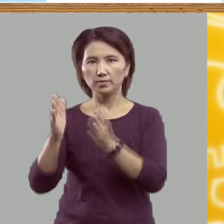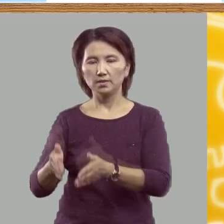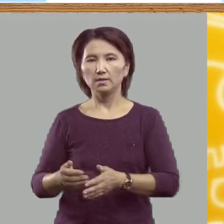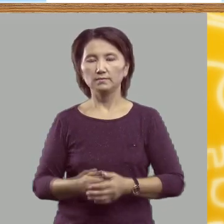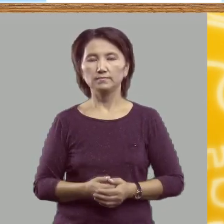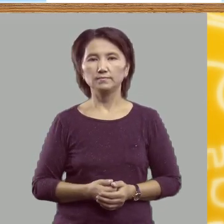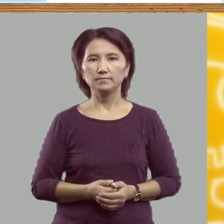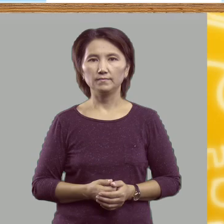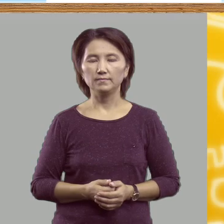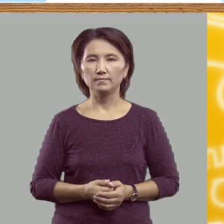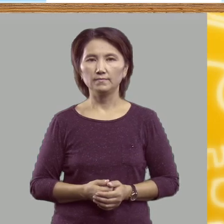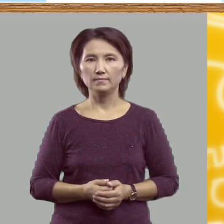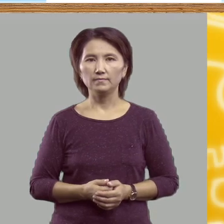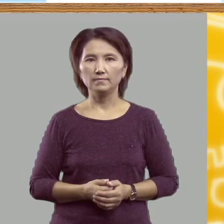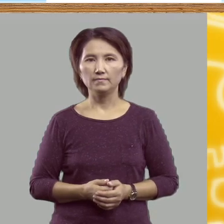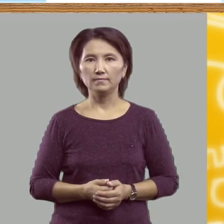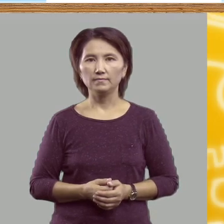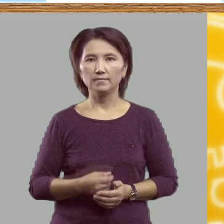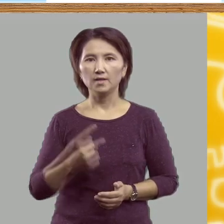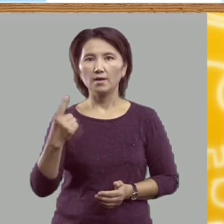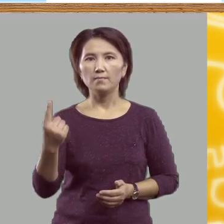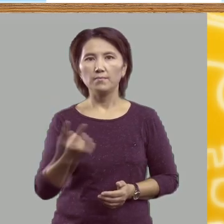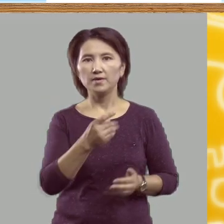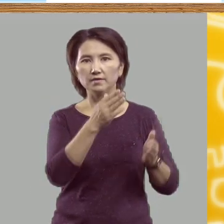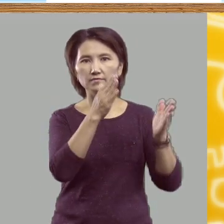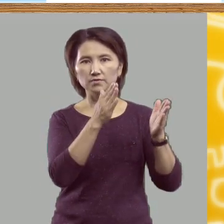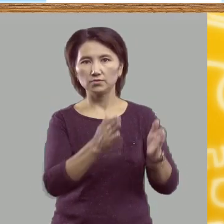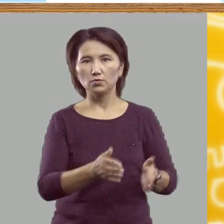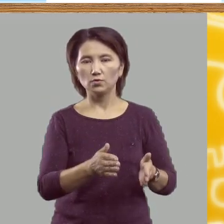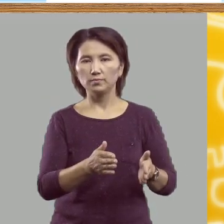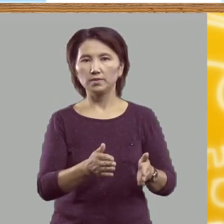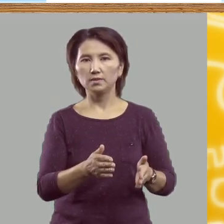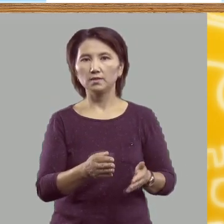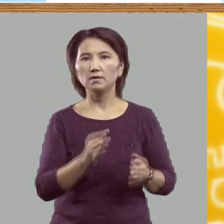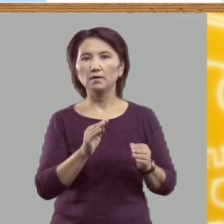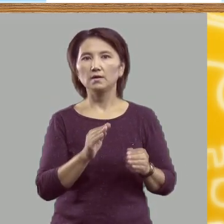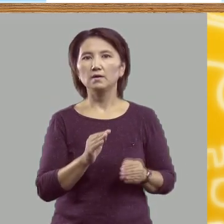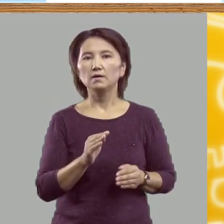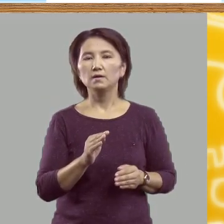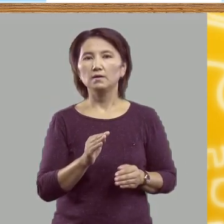В первый столбик положим картинки,